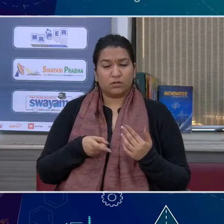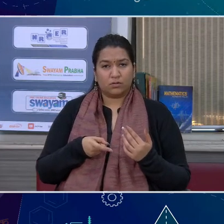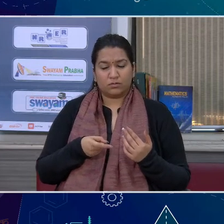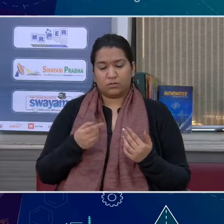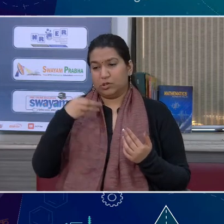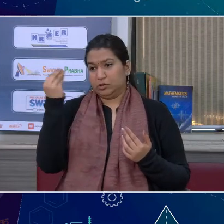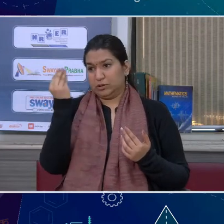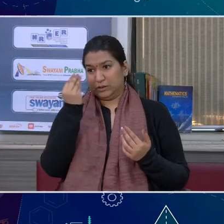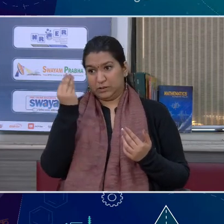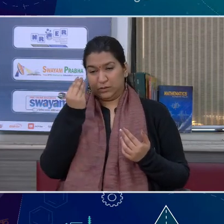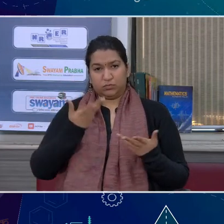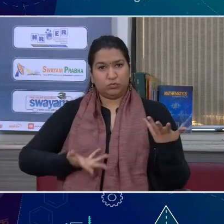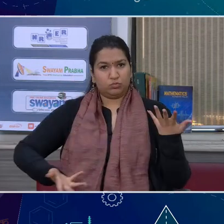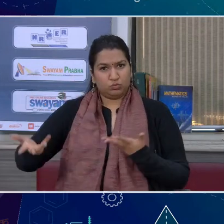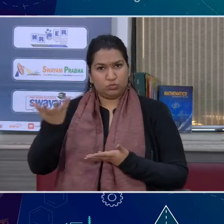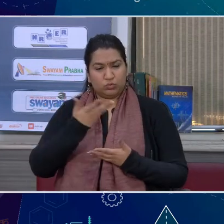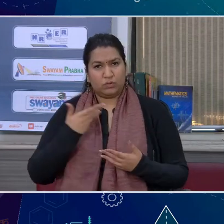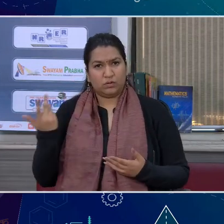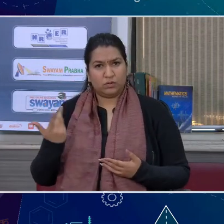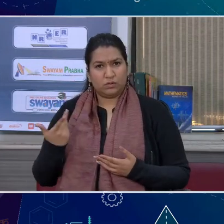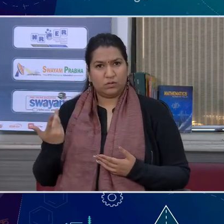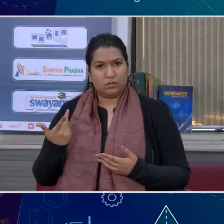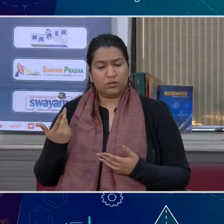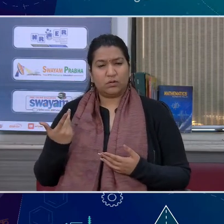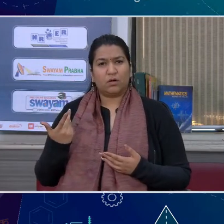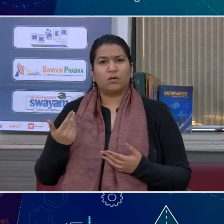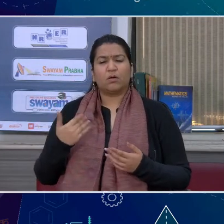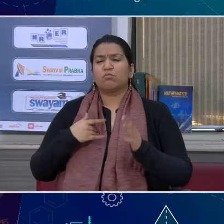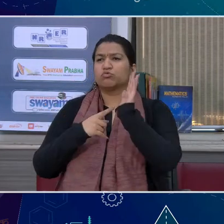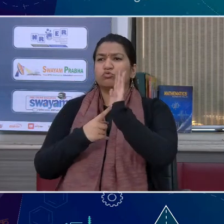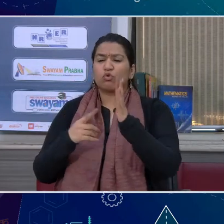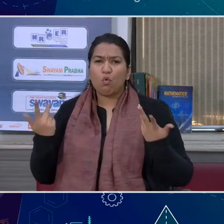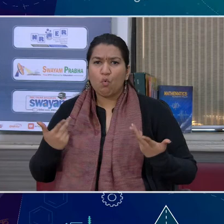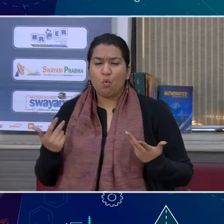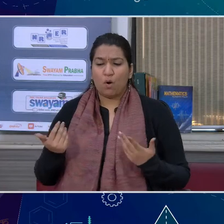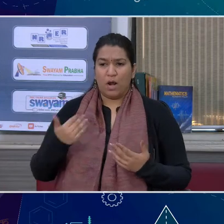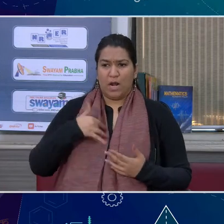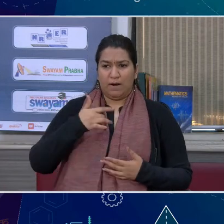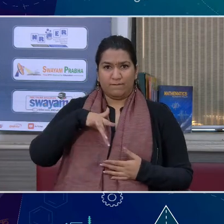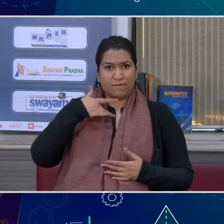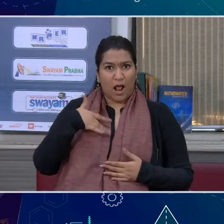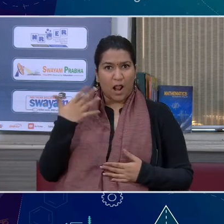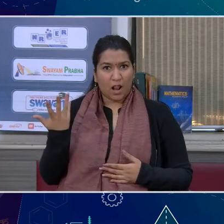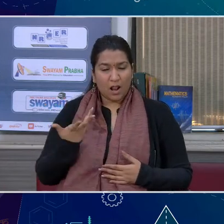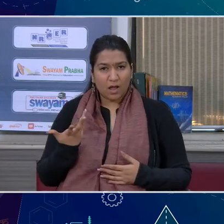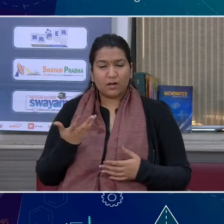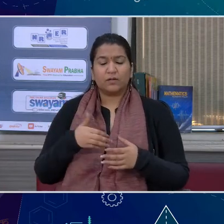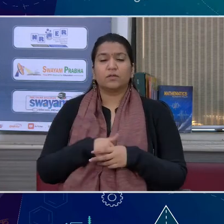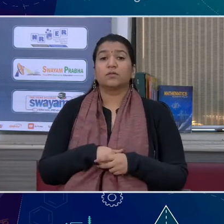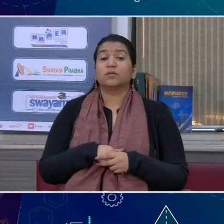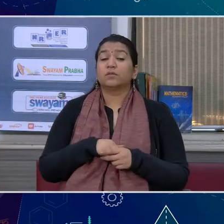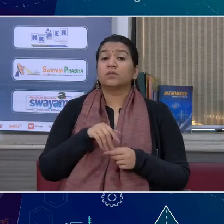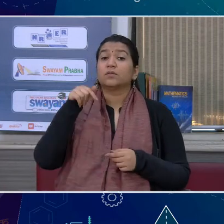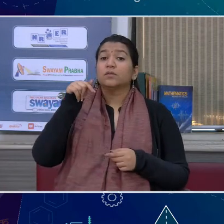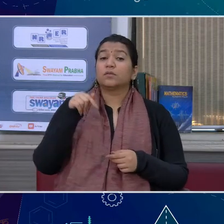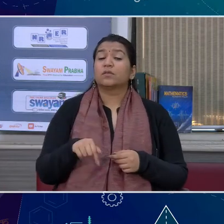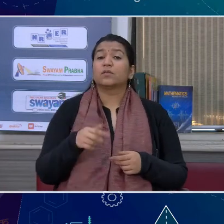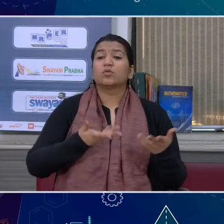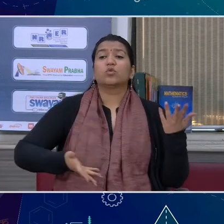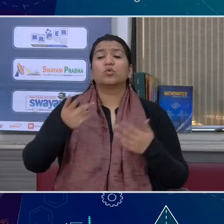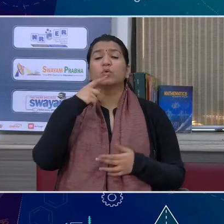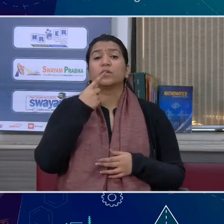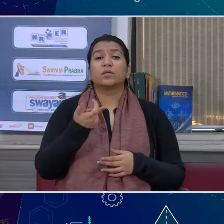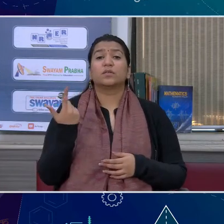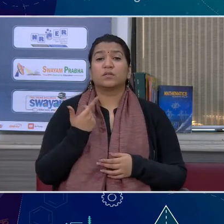हमारे किसी विशेश प्रेम के आवश्क Zero है विशेश हमारे सहयोग की आवश्यक्ता है तो हम उसे बिल्कुए वो सहयोग दें और यहां कभी फिर कहते